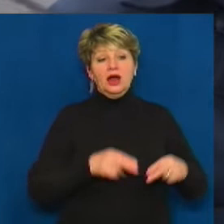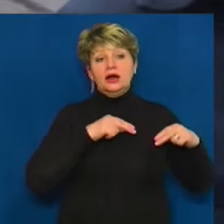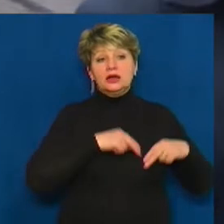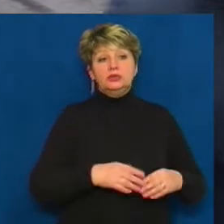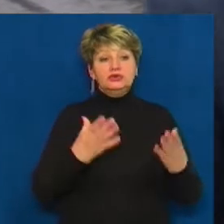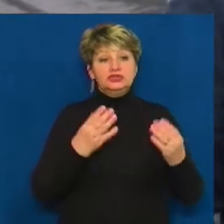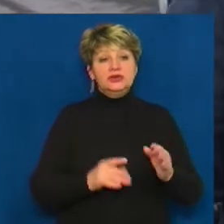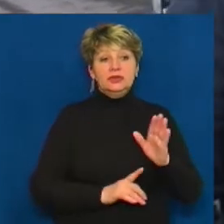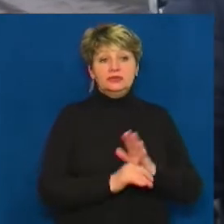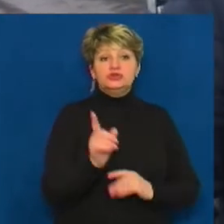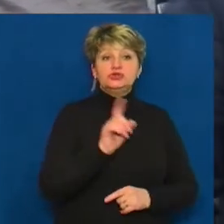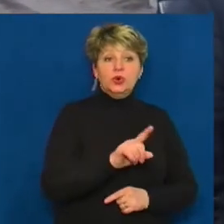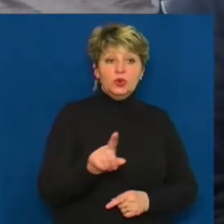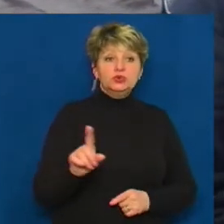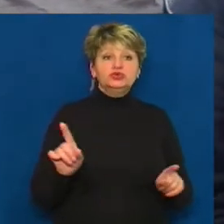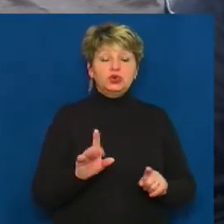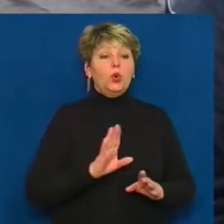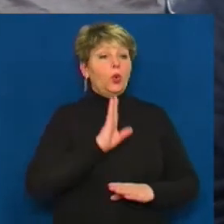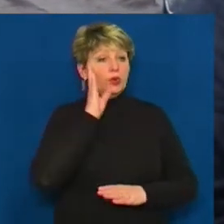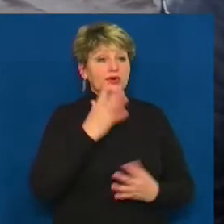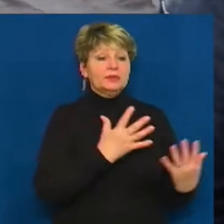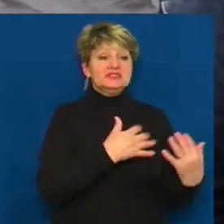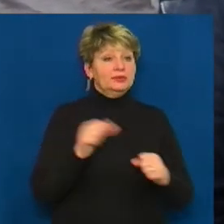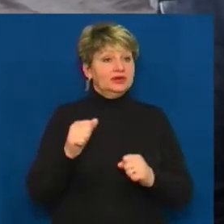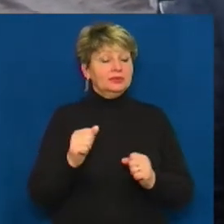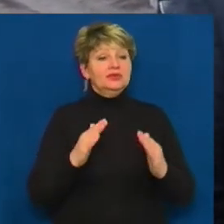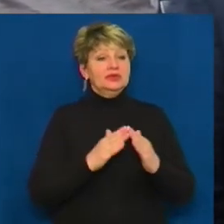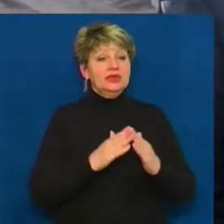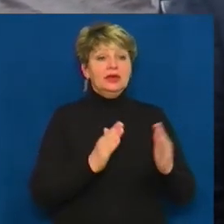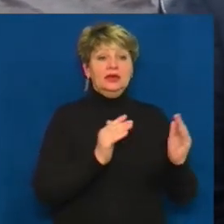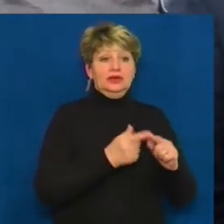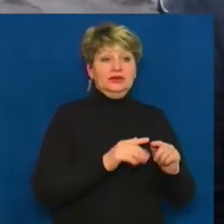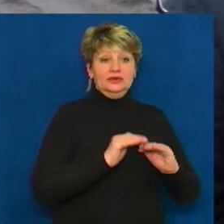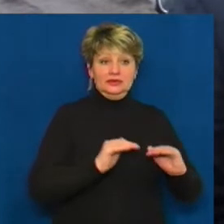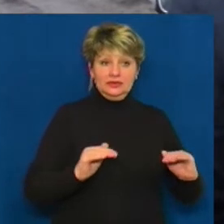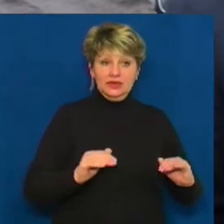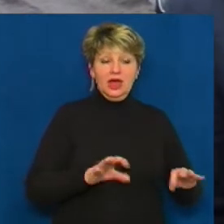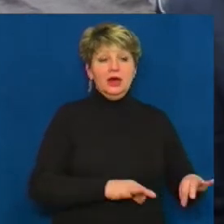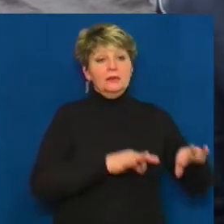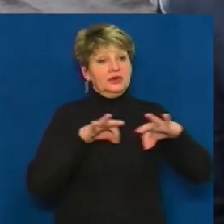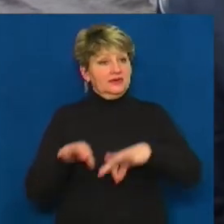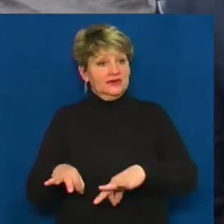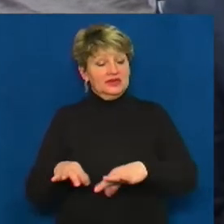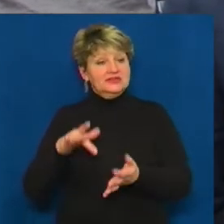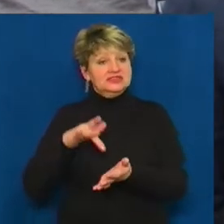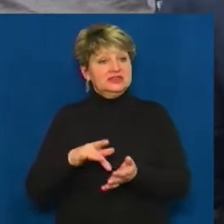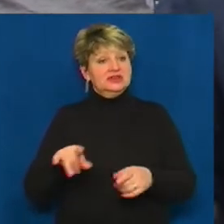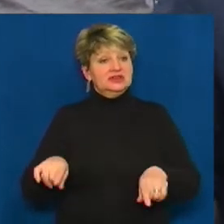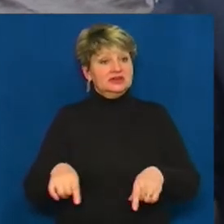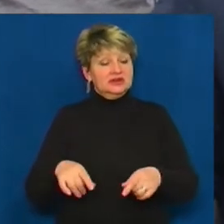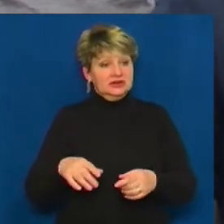починається з того, що ми утром забираємо дітей по домівках і привозимо їх в центр соціальної допомоги на